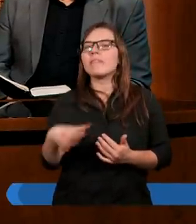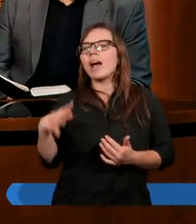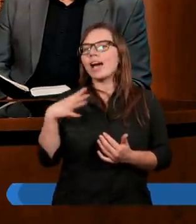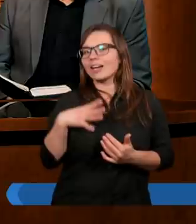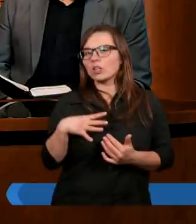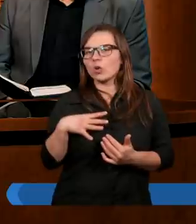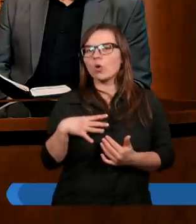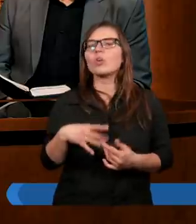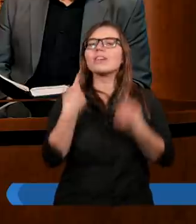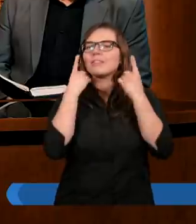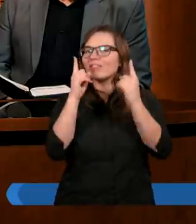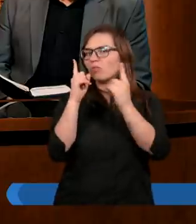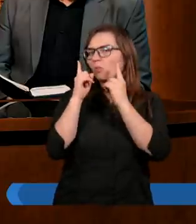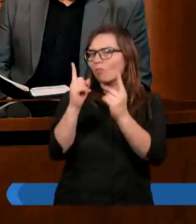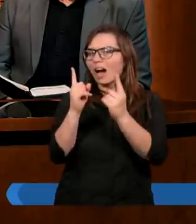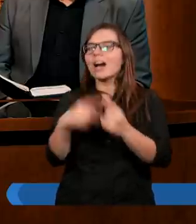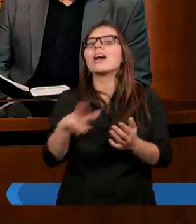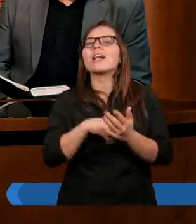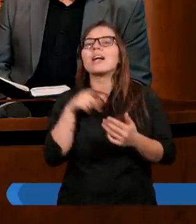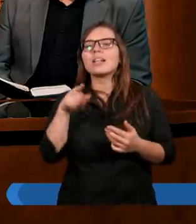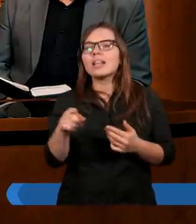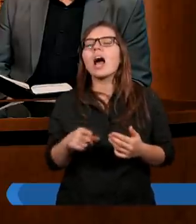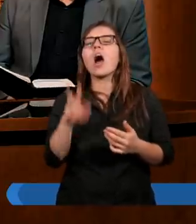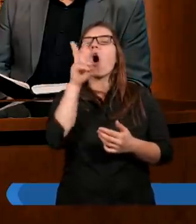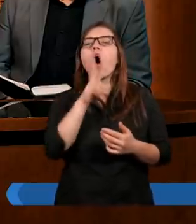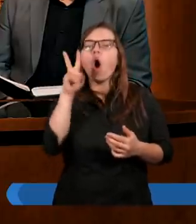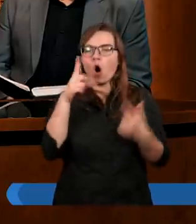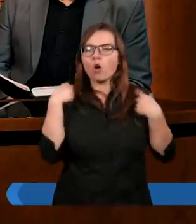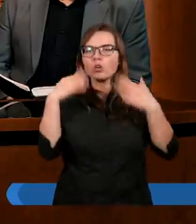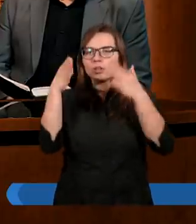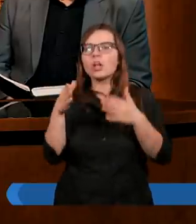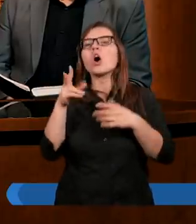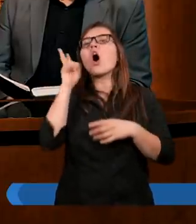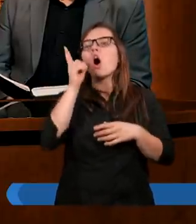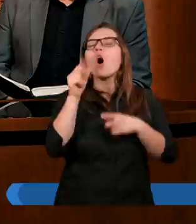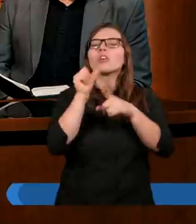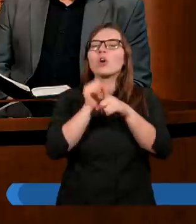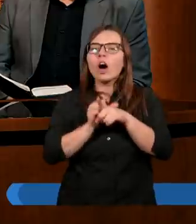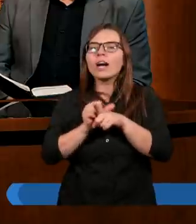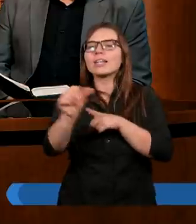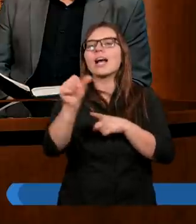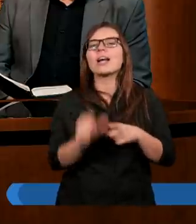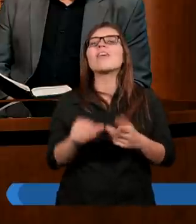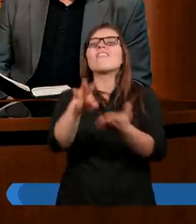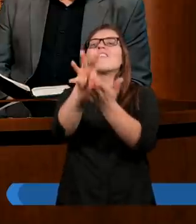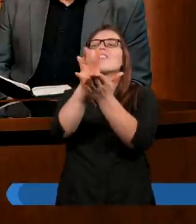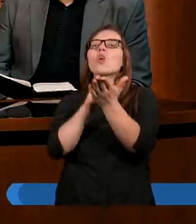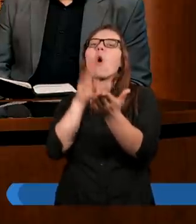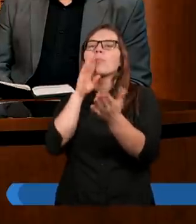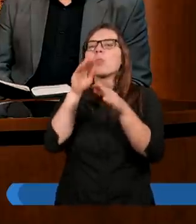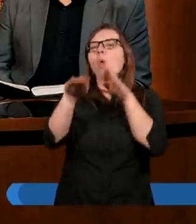zwrócić uwagę na kogoś, kto jest wzorem